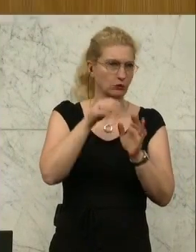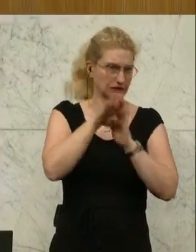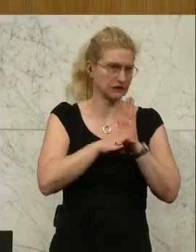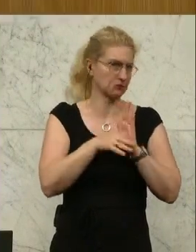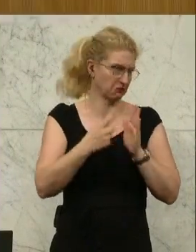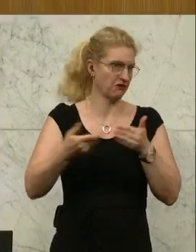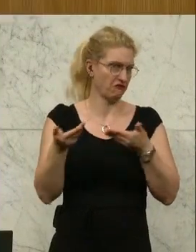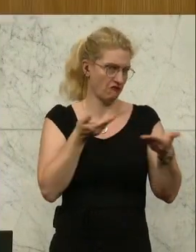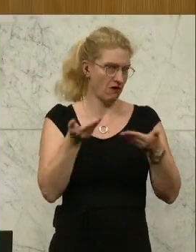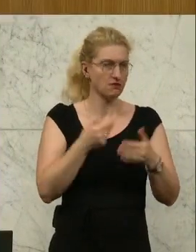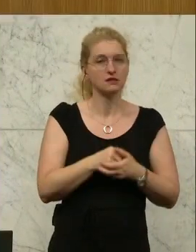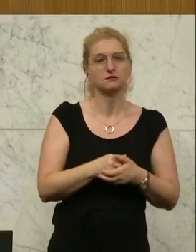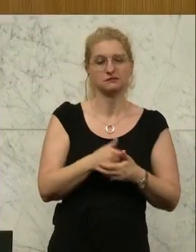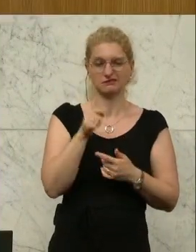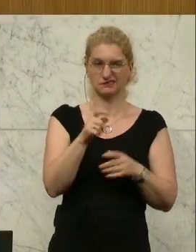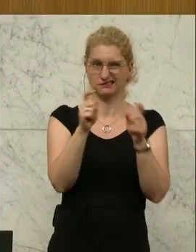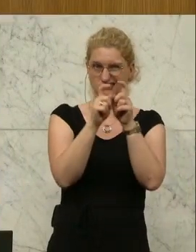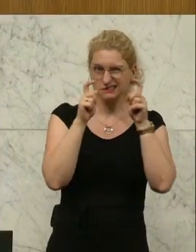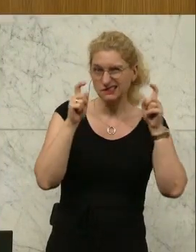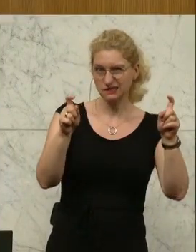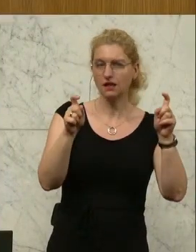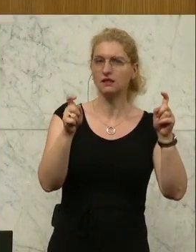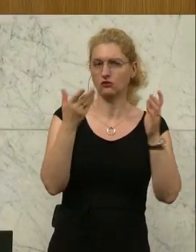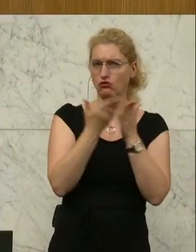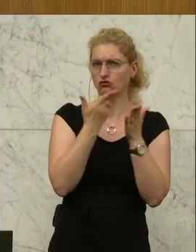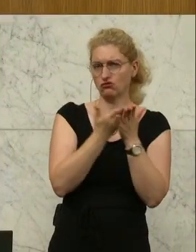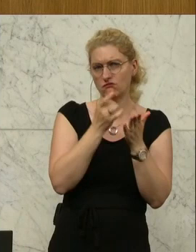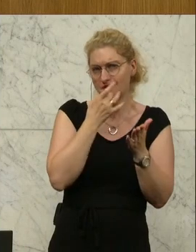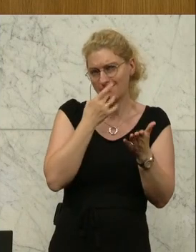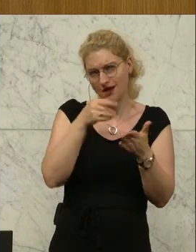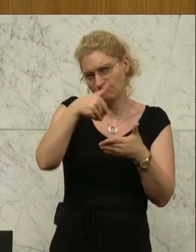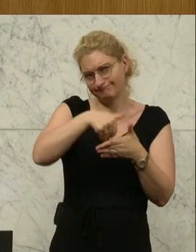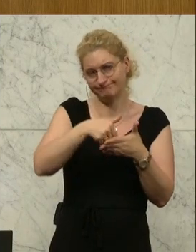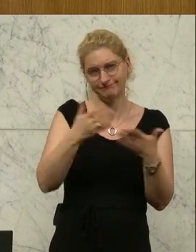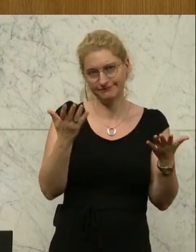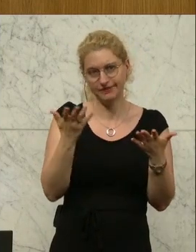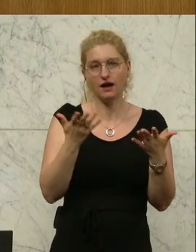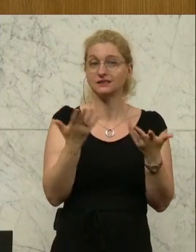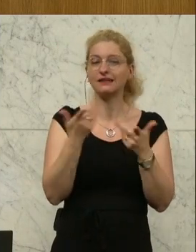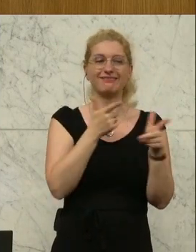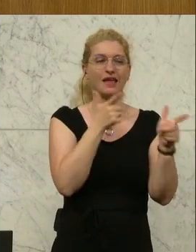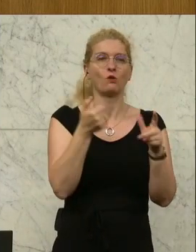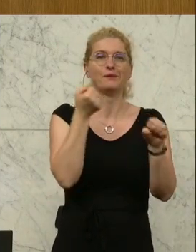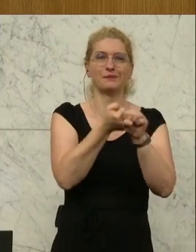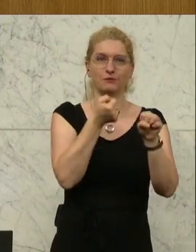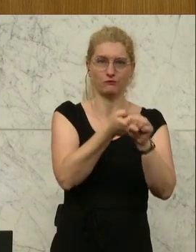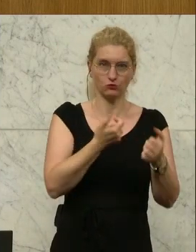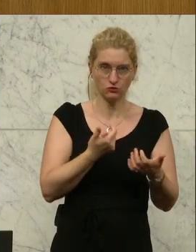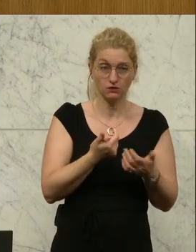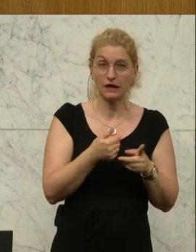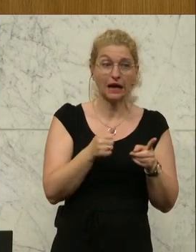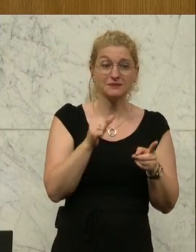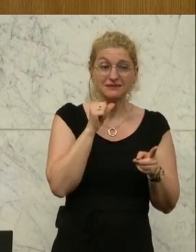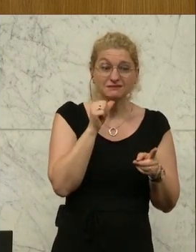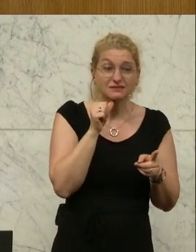Der Titel dieses Gesetzes sagt schon treffend aus, worum es geht, nämlich um die Terrorbekämpfung. Aber nicht erst